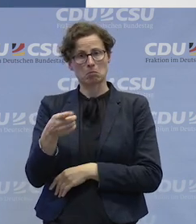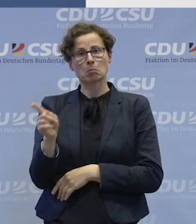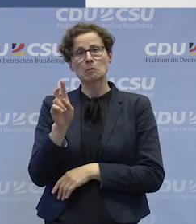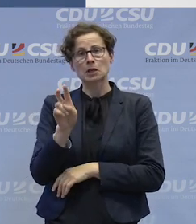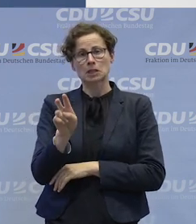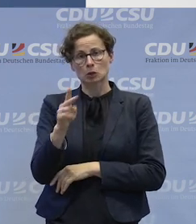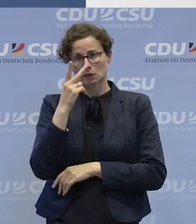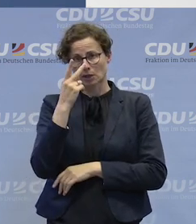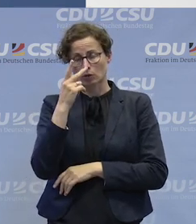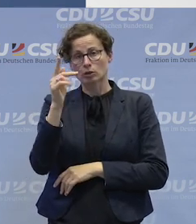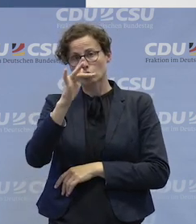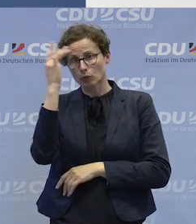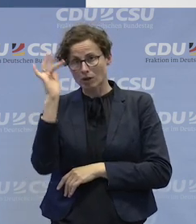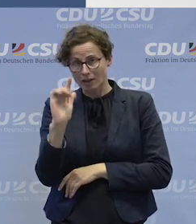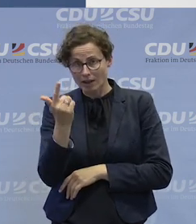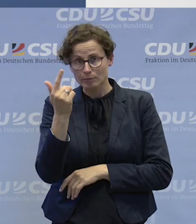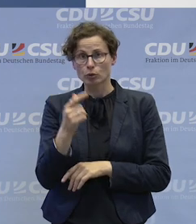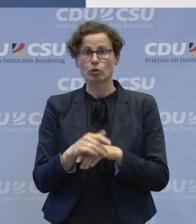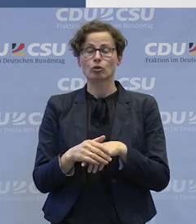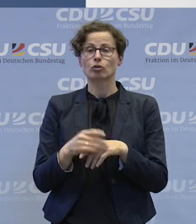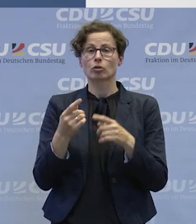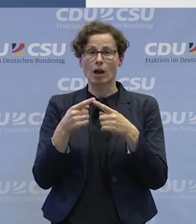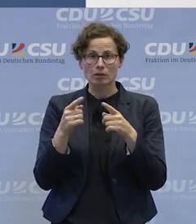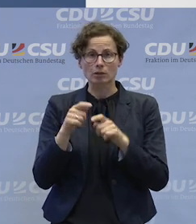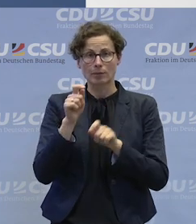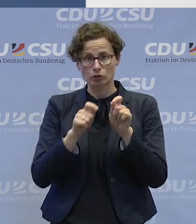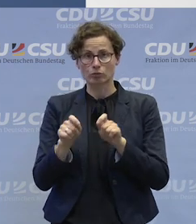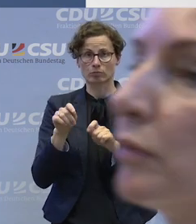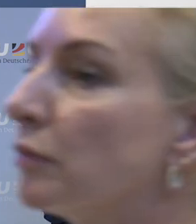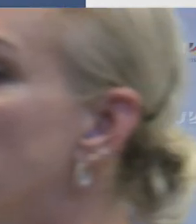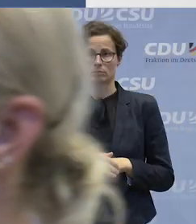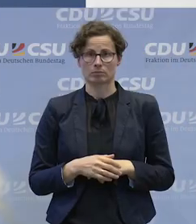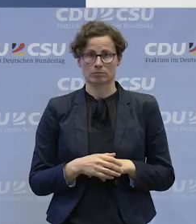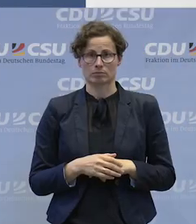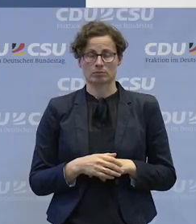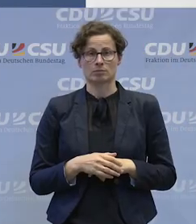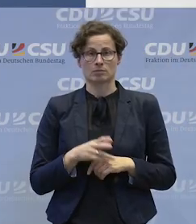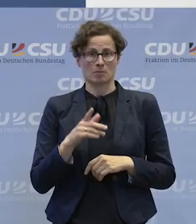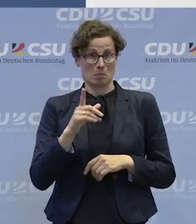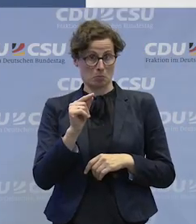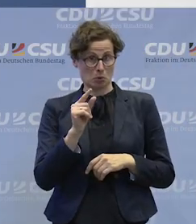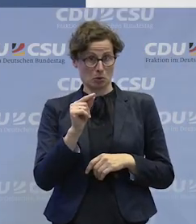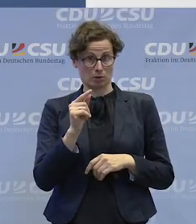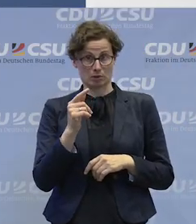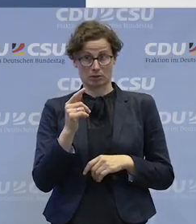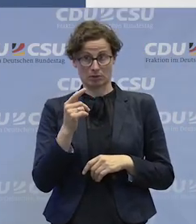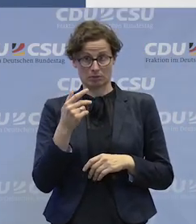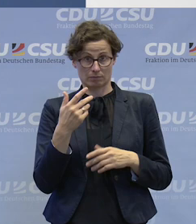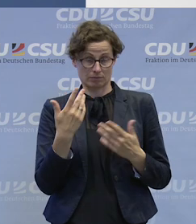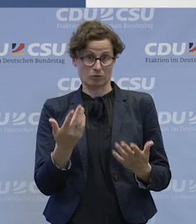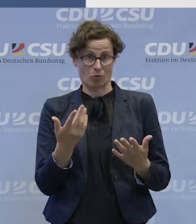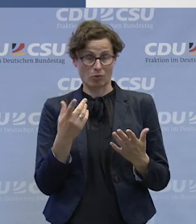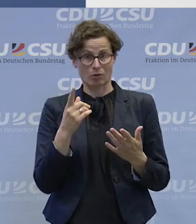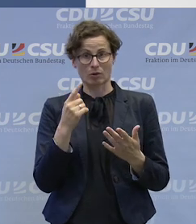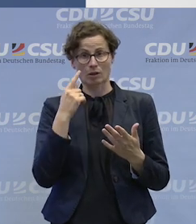die Gruppen der Schwulen und Lesben und sonstiger benachteiligter Gruppen. Und wir werden natürlich in